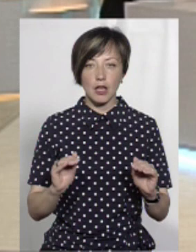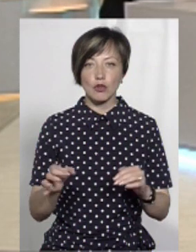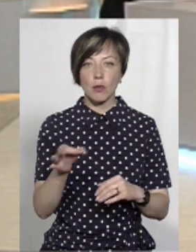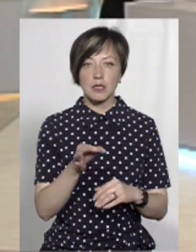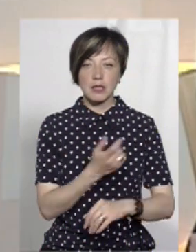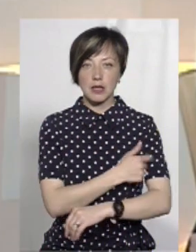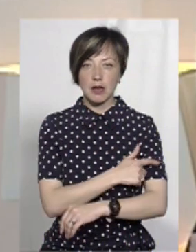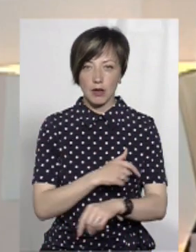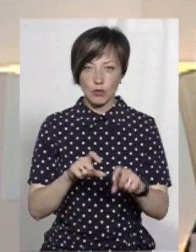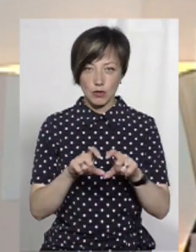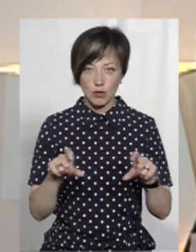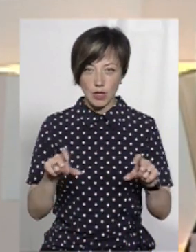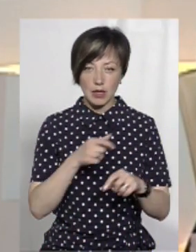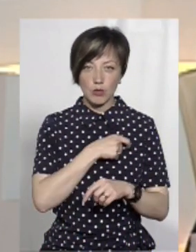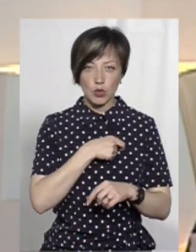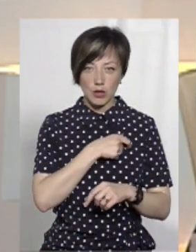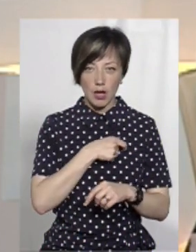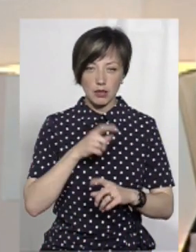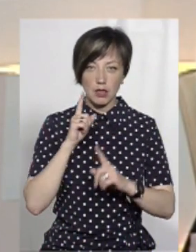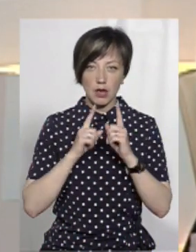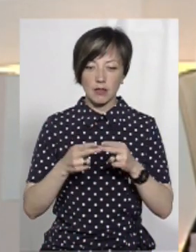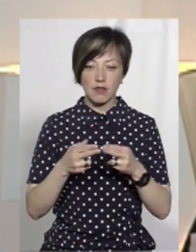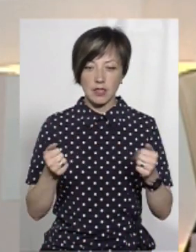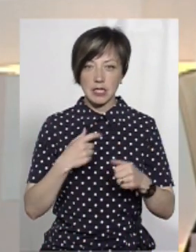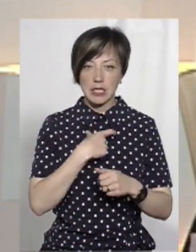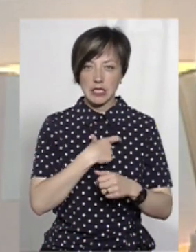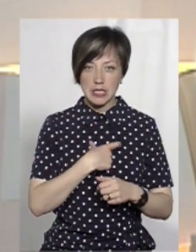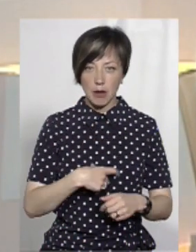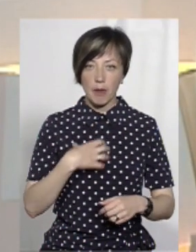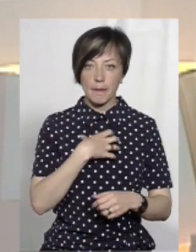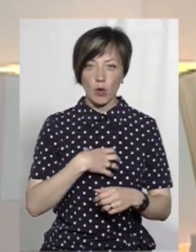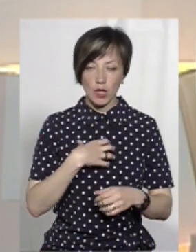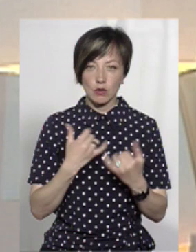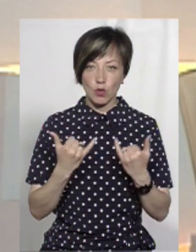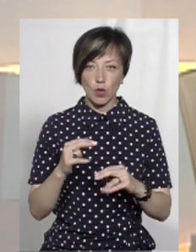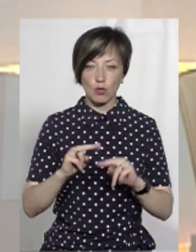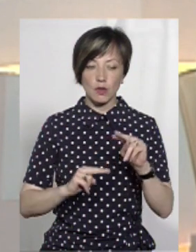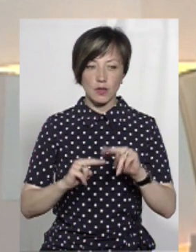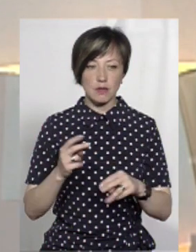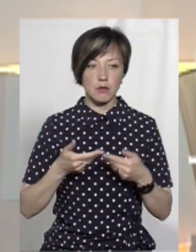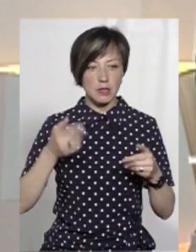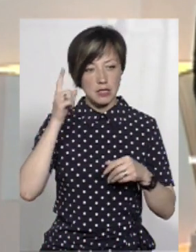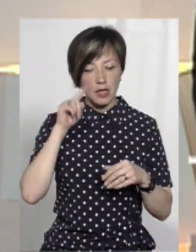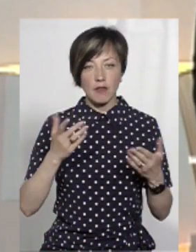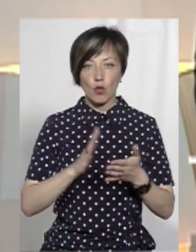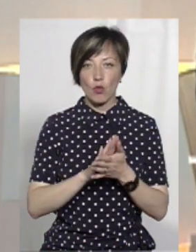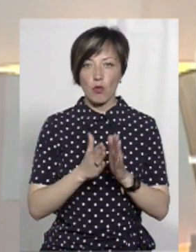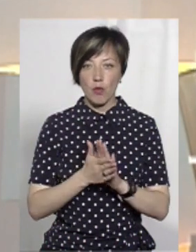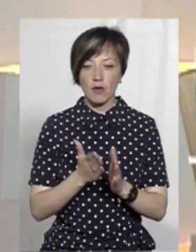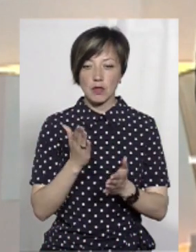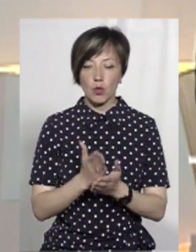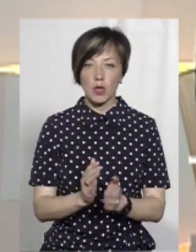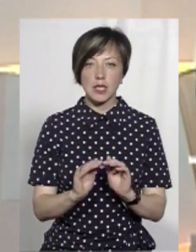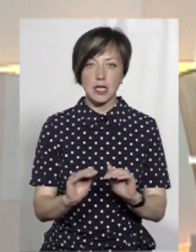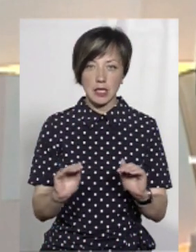Дитячо-обласну лікарню, депутати обласної ради визнали для себе пріоритетним сьогодні будівництвом. Ми знаємо, в яких умовах знаходяться